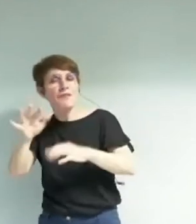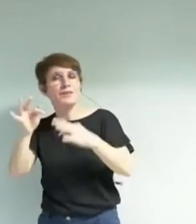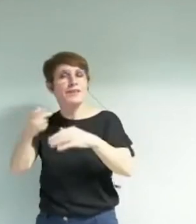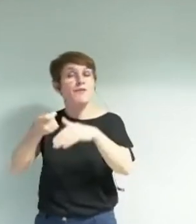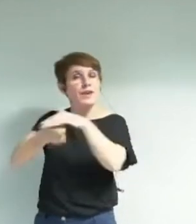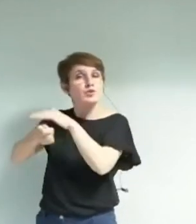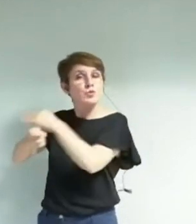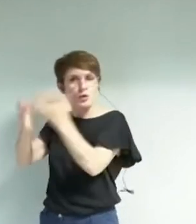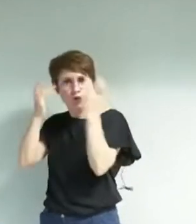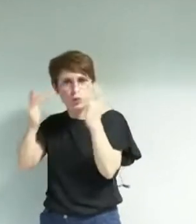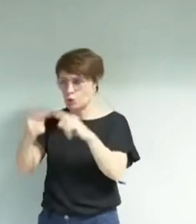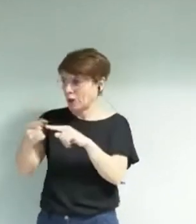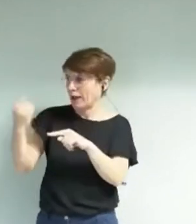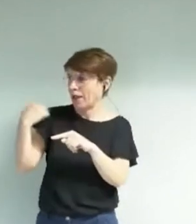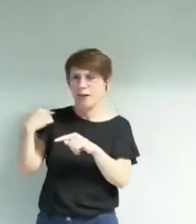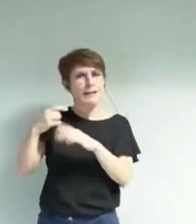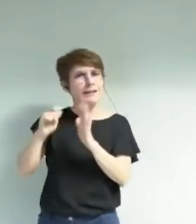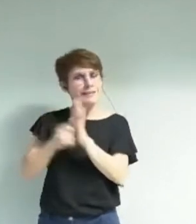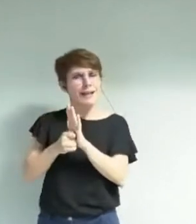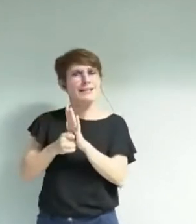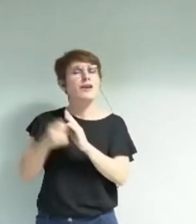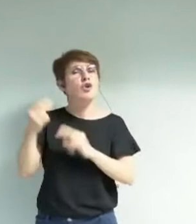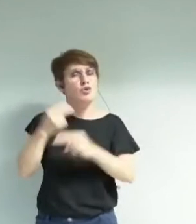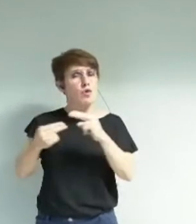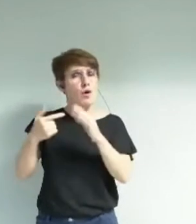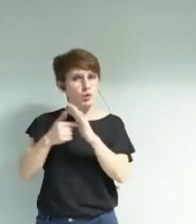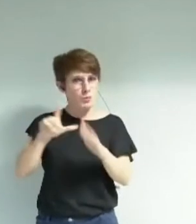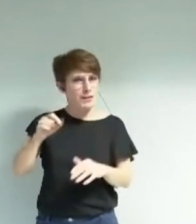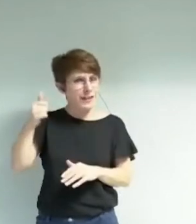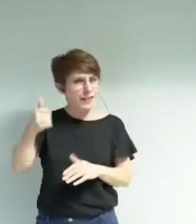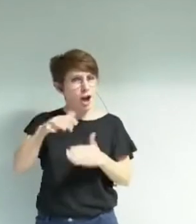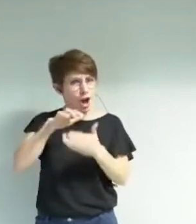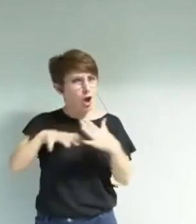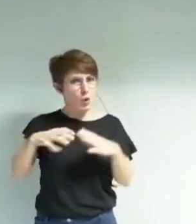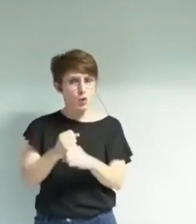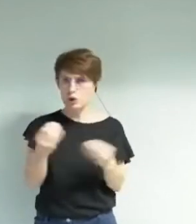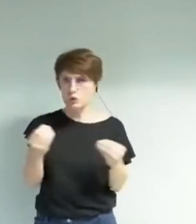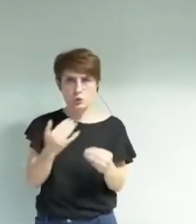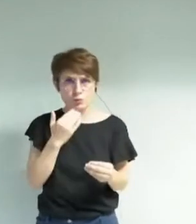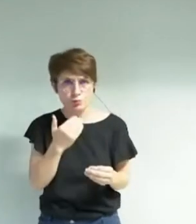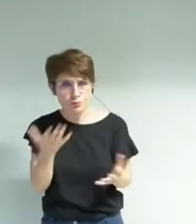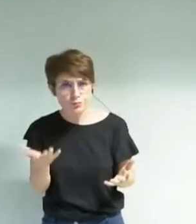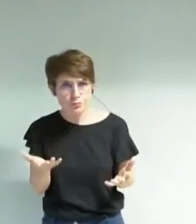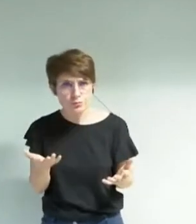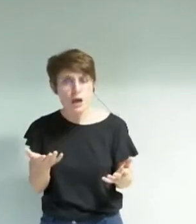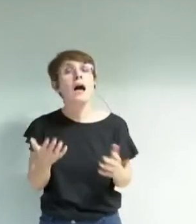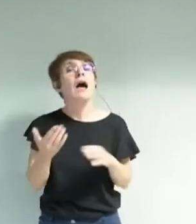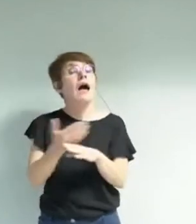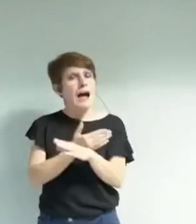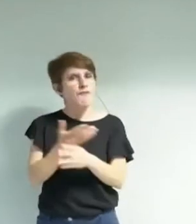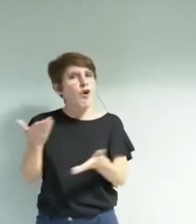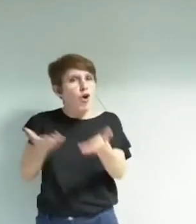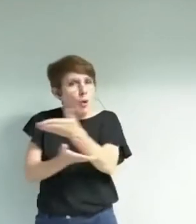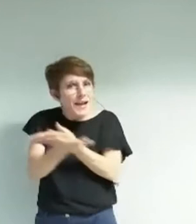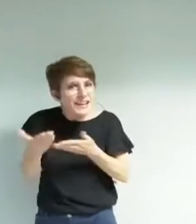qui ont eu lieu les 16, 18 et 25 novembre 2021. J'ai bien trouvé le compte rendu des temps d'échange organisés avec